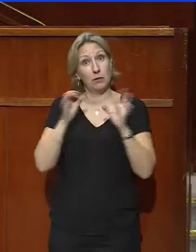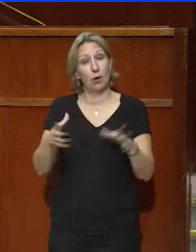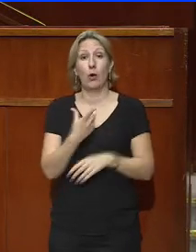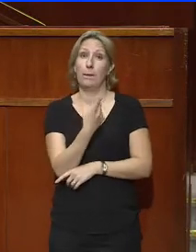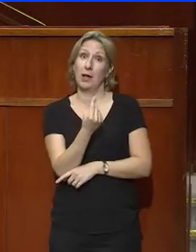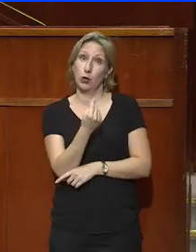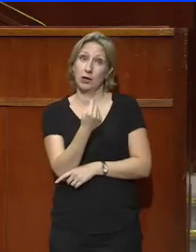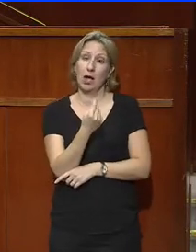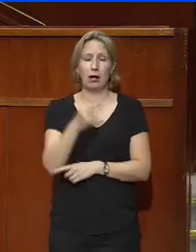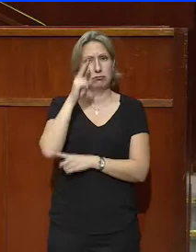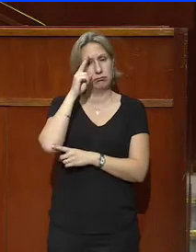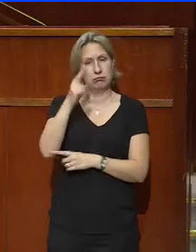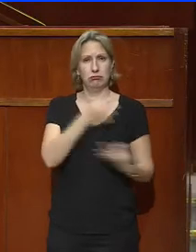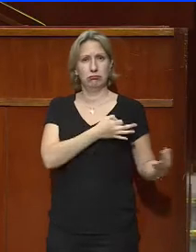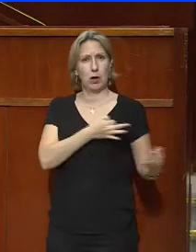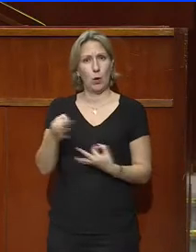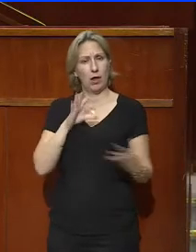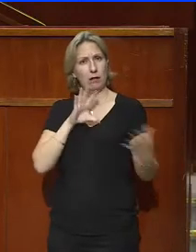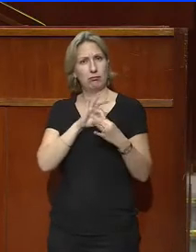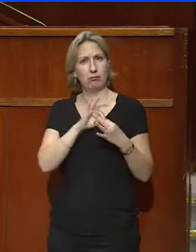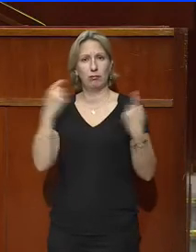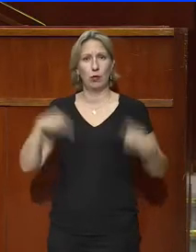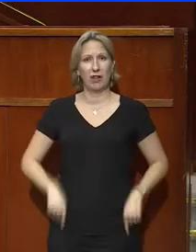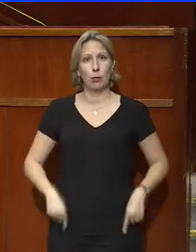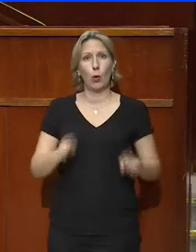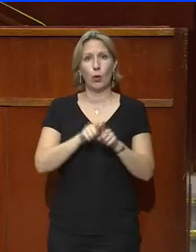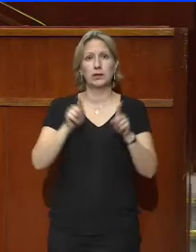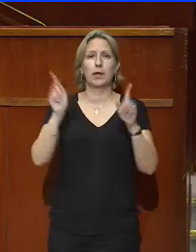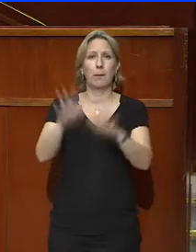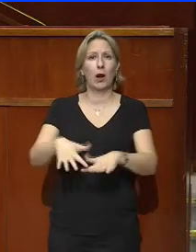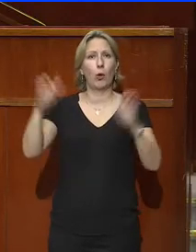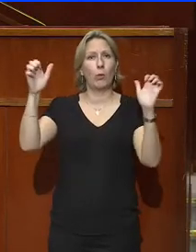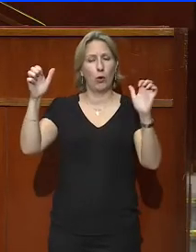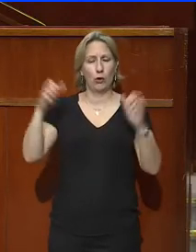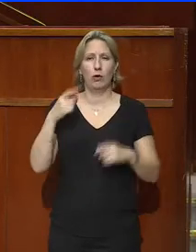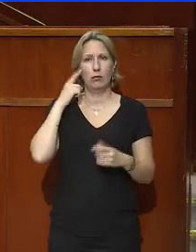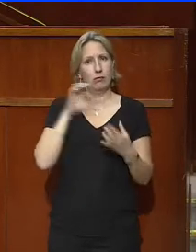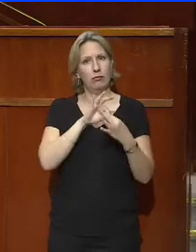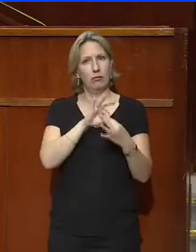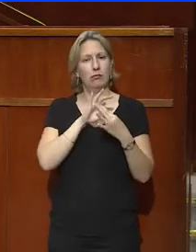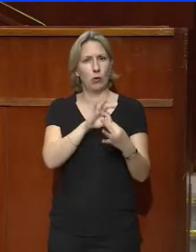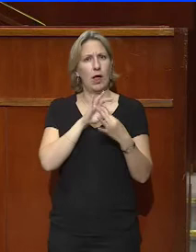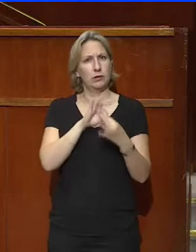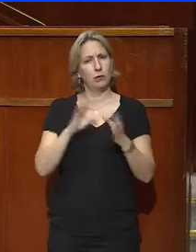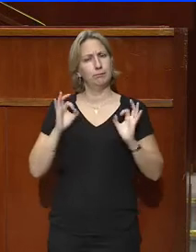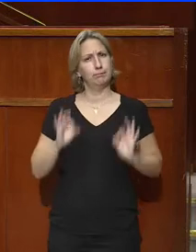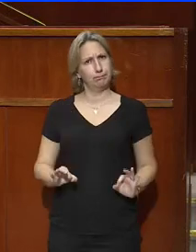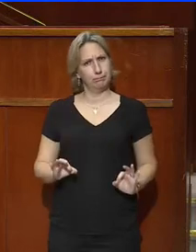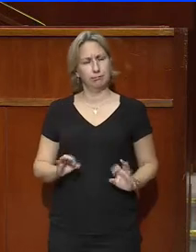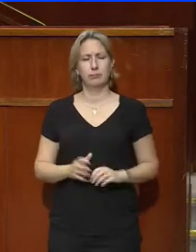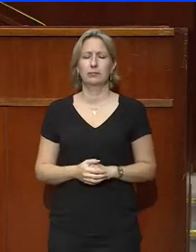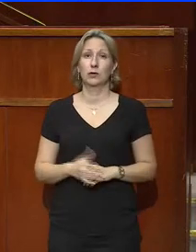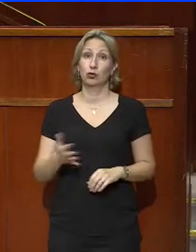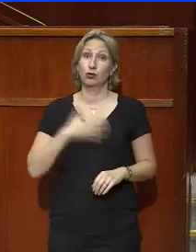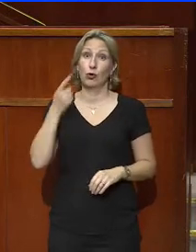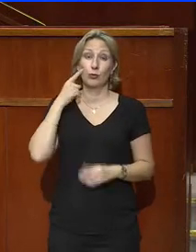loyal et régulier du gouvernement et du Parlement dans une relation dépassionnée. C'est une chance pour